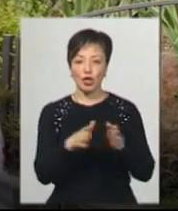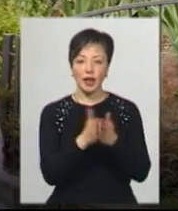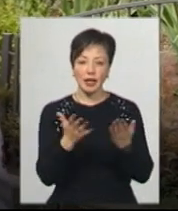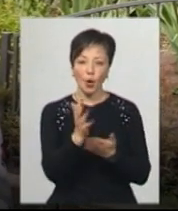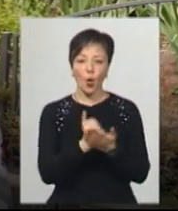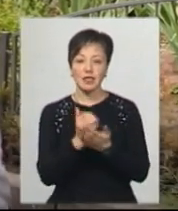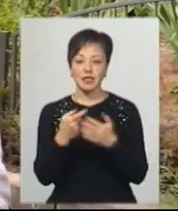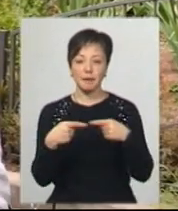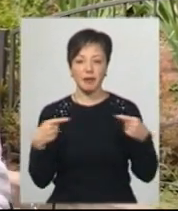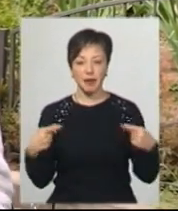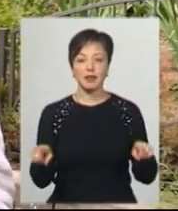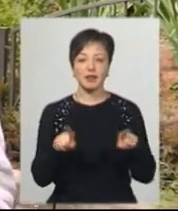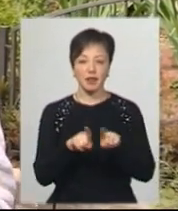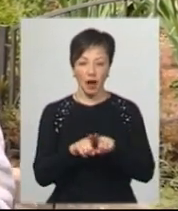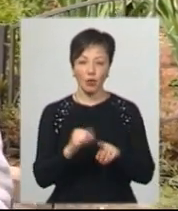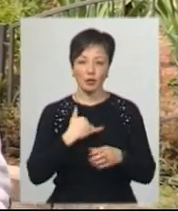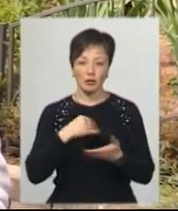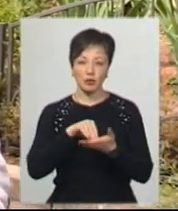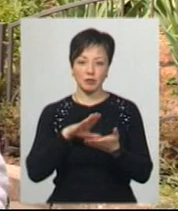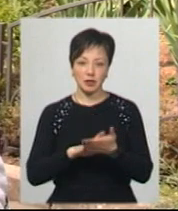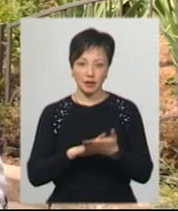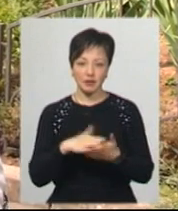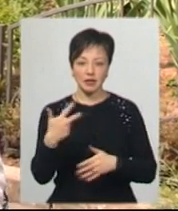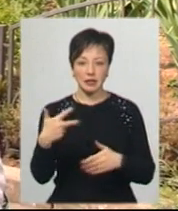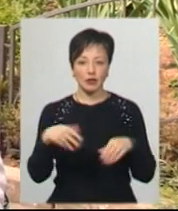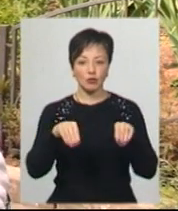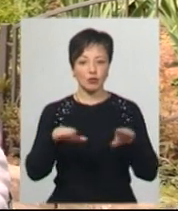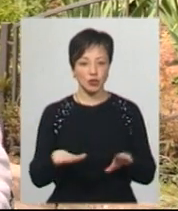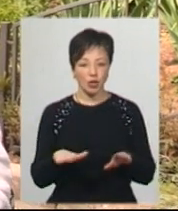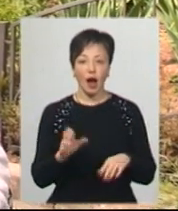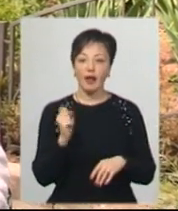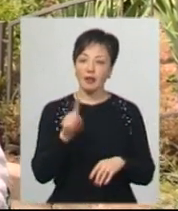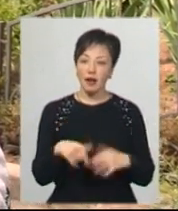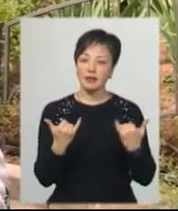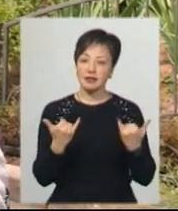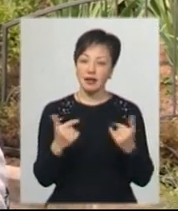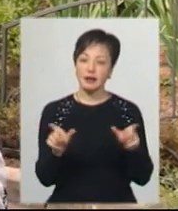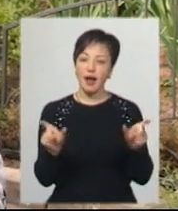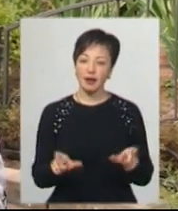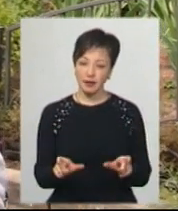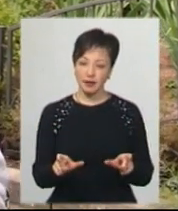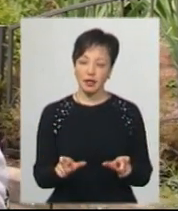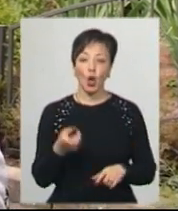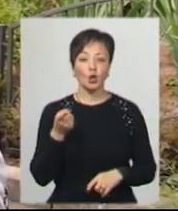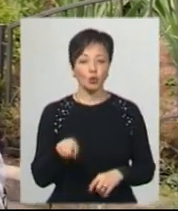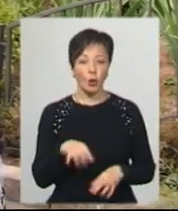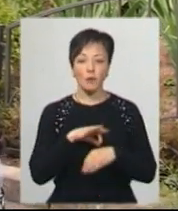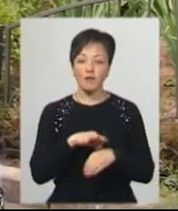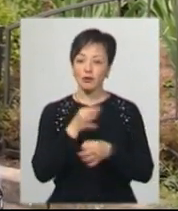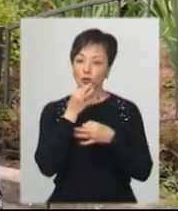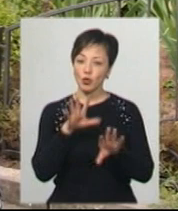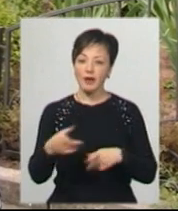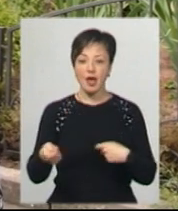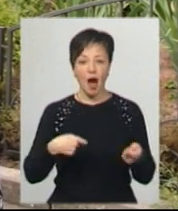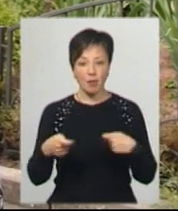предметів. Отак він у нас прописаний в 30-му рішенні. А так як зараз карантин, то проведення будь-яких